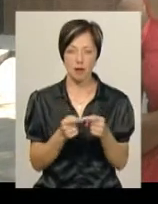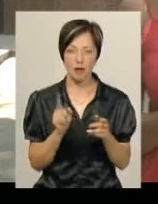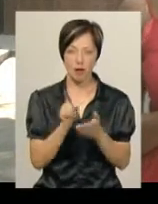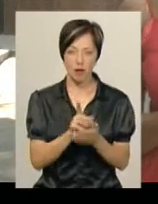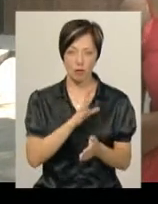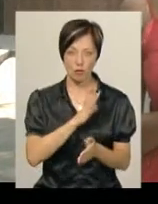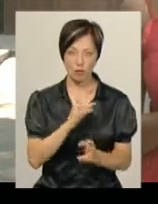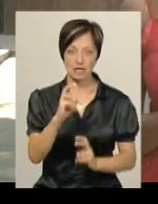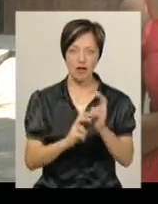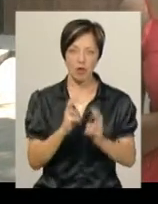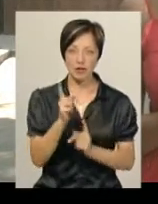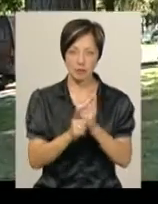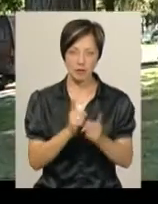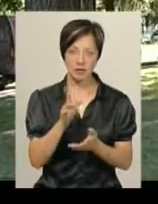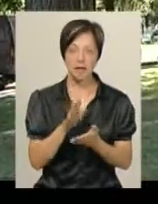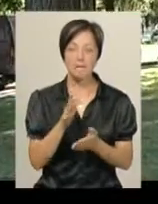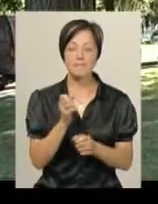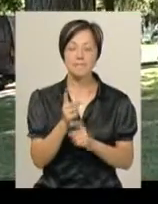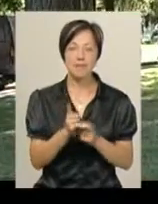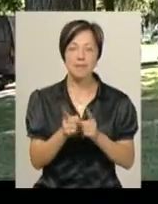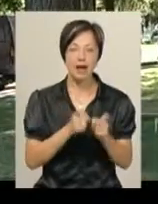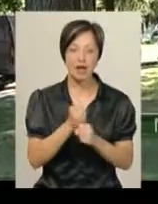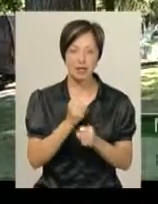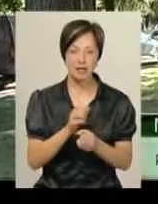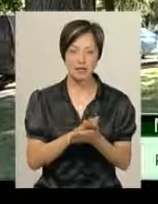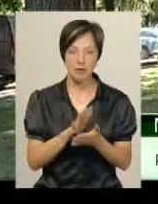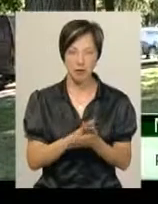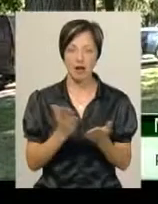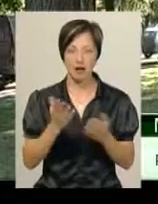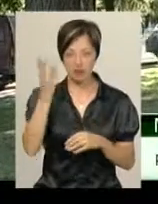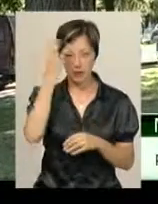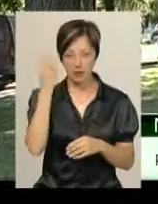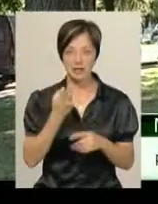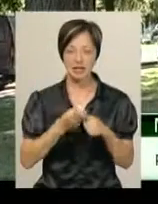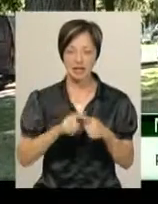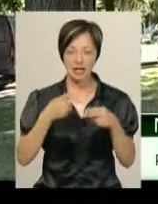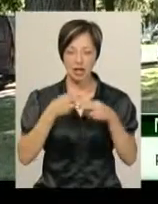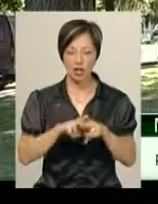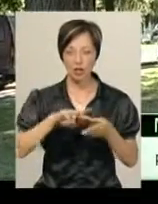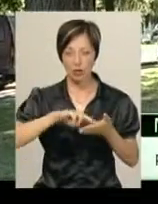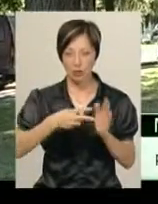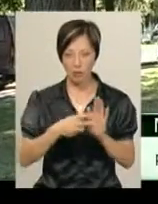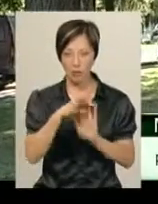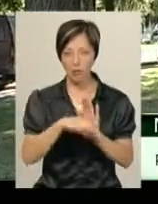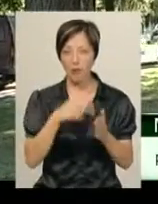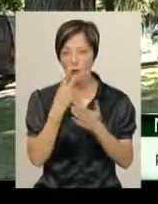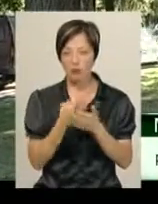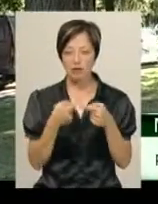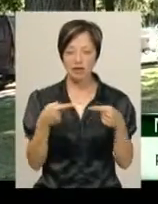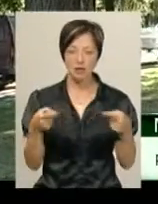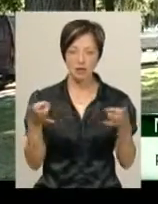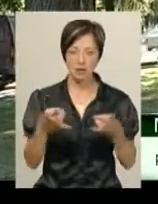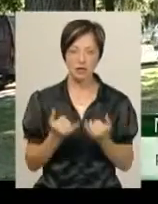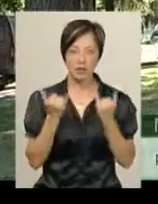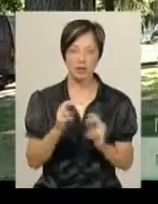сміттєпереробний завод у Хмельницькому. Техніко-економічного обґрунтування нам покаже дуже багато тих речей, які потрібні для